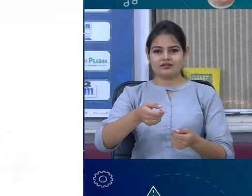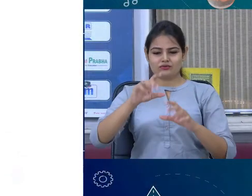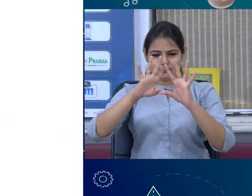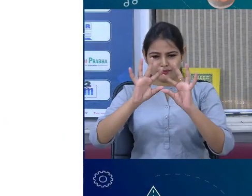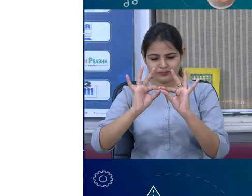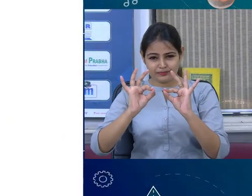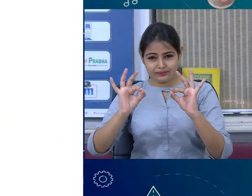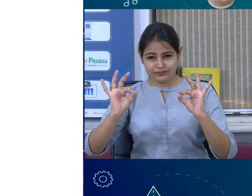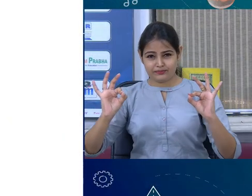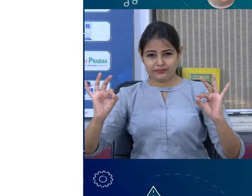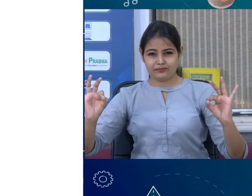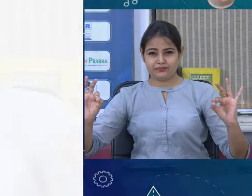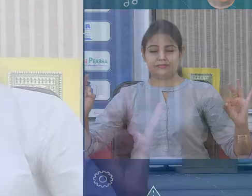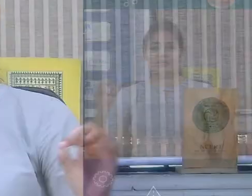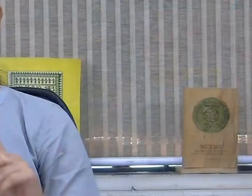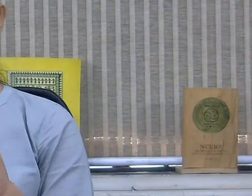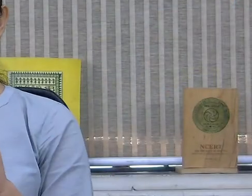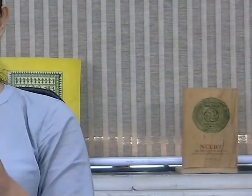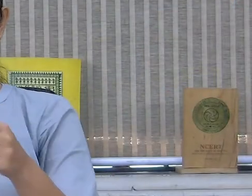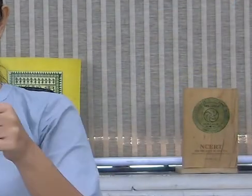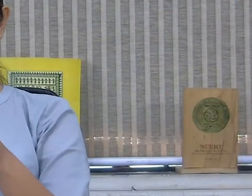और तीसरा है आयनिक कंपाउंड